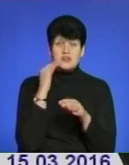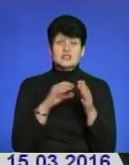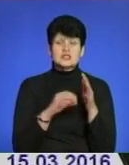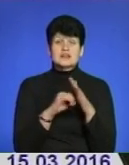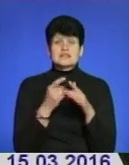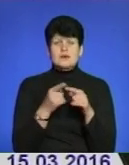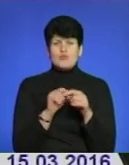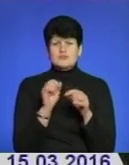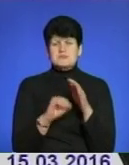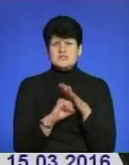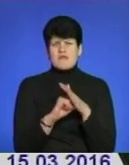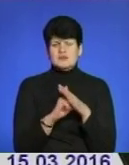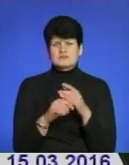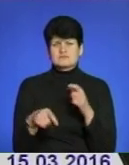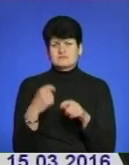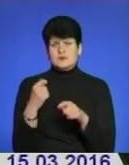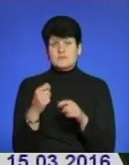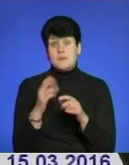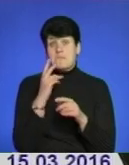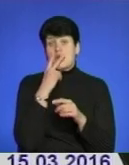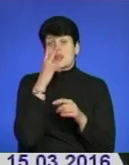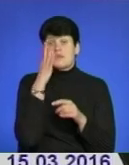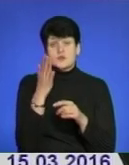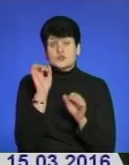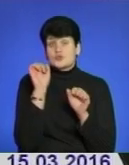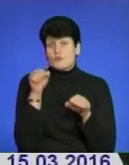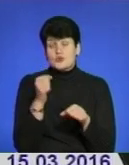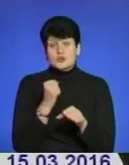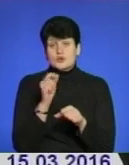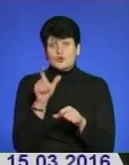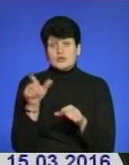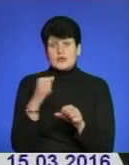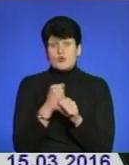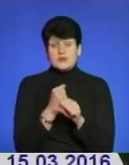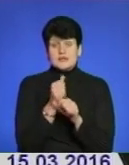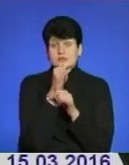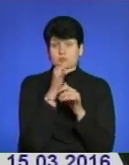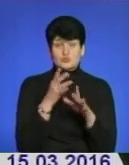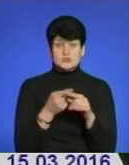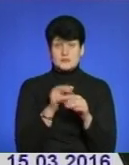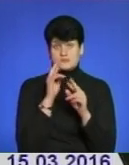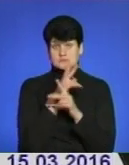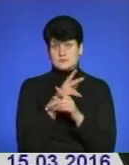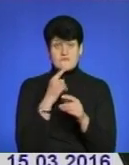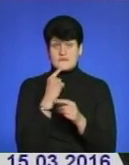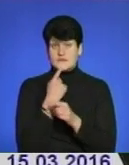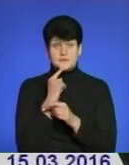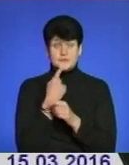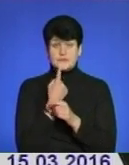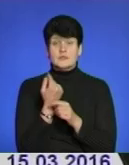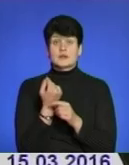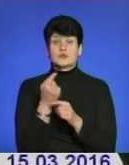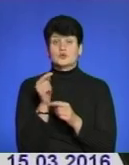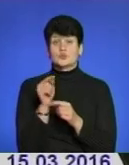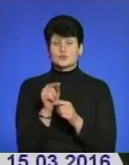для зловживань, тому що передбачити, чи людина може чинити правопорушення, чи не може цього робити, важко. Тому, скажімо,